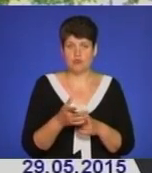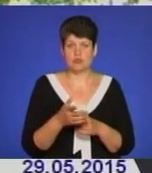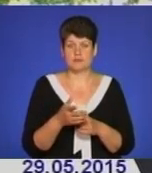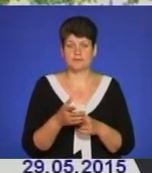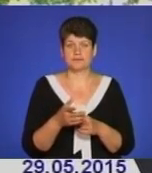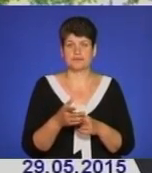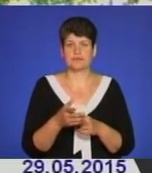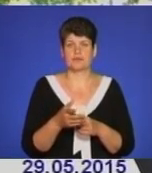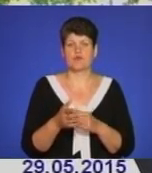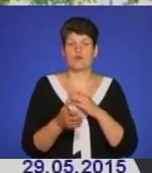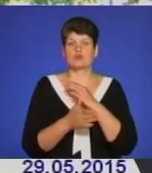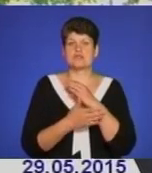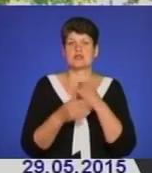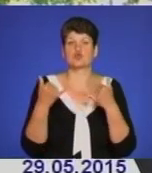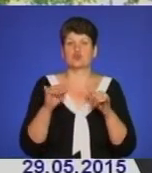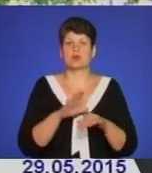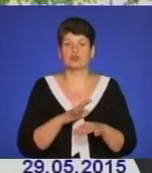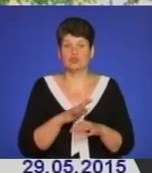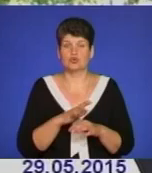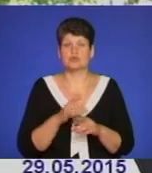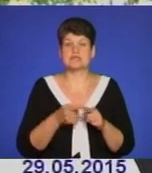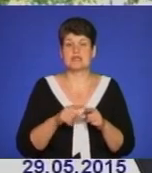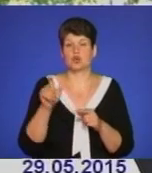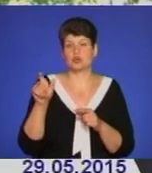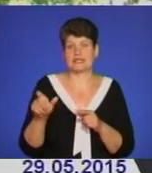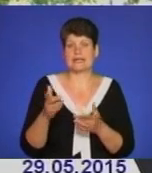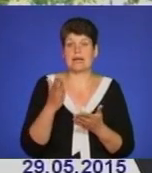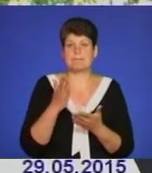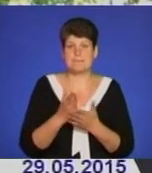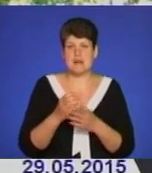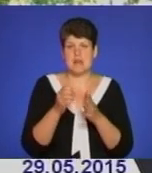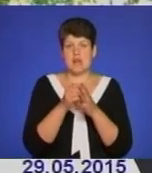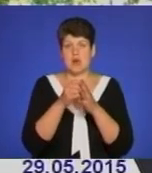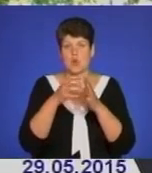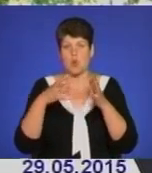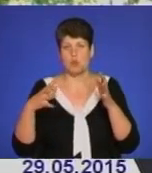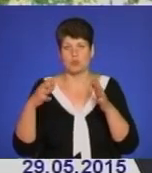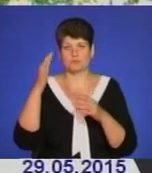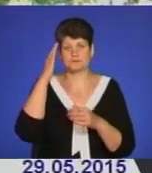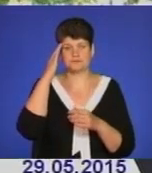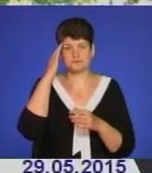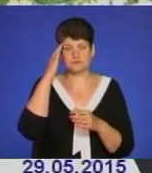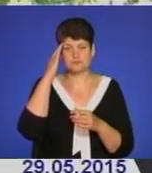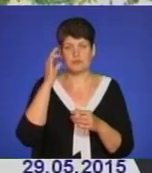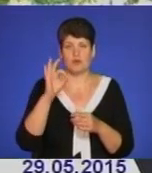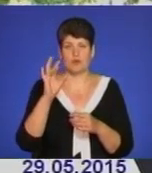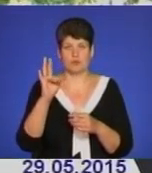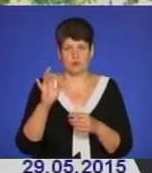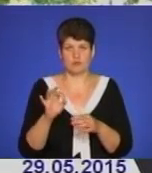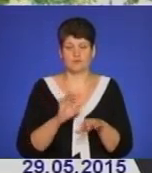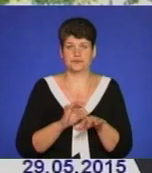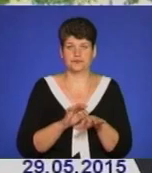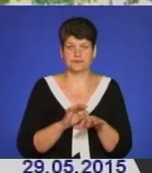якраз в останнє чудо, яке сталося, це людина, яка мала опухоль головного мозку, онкохворобу.